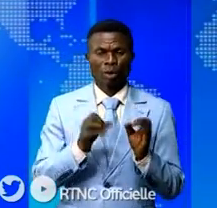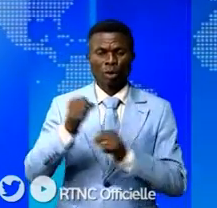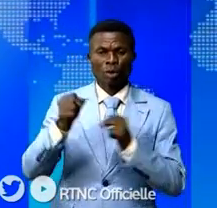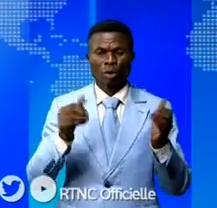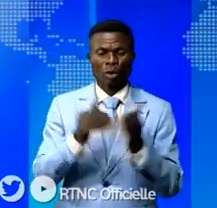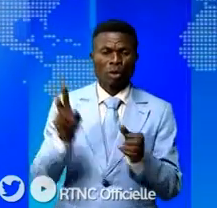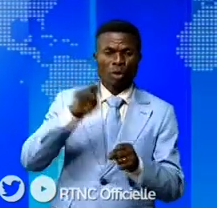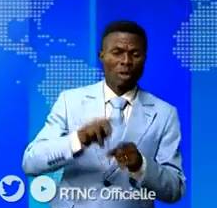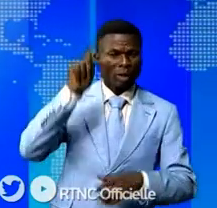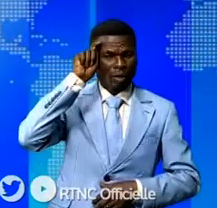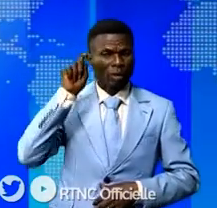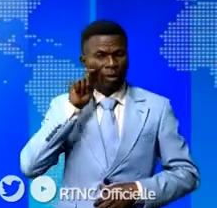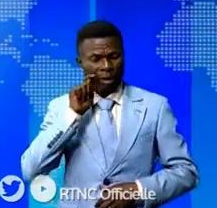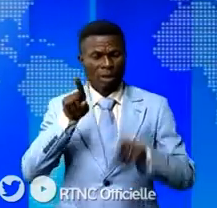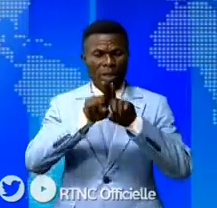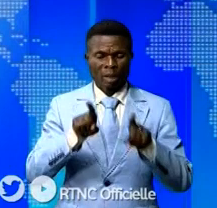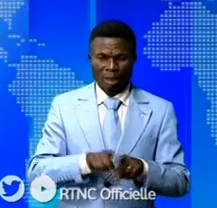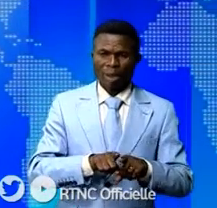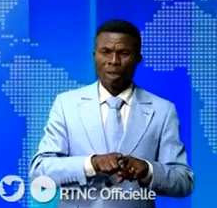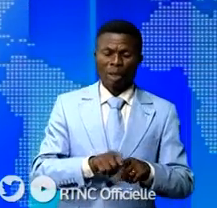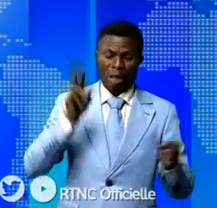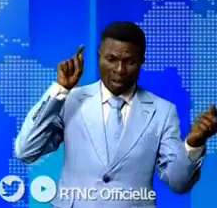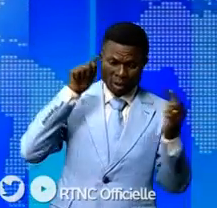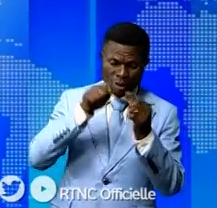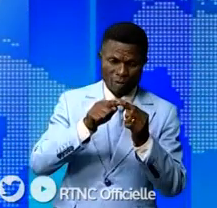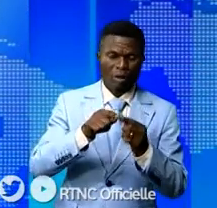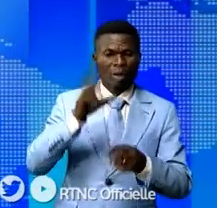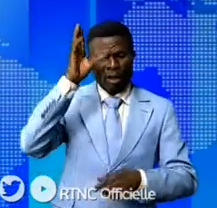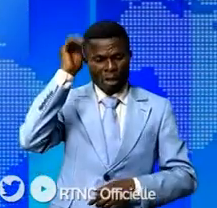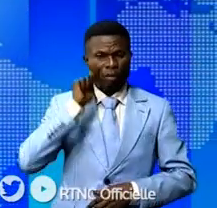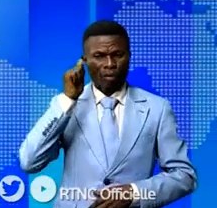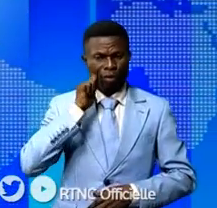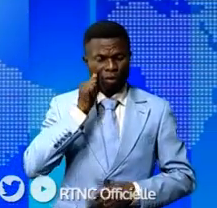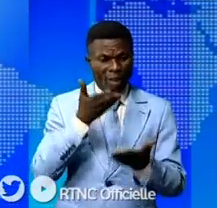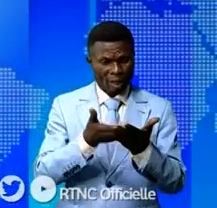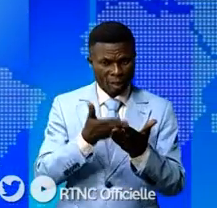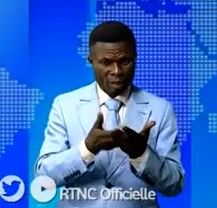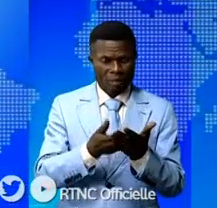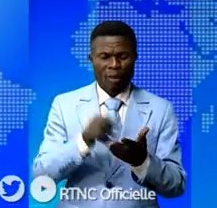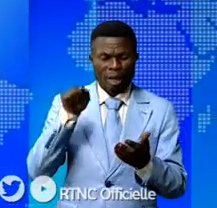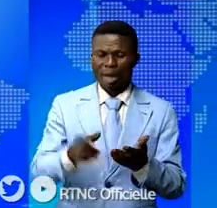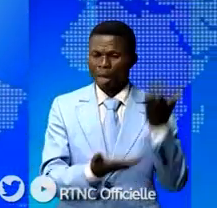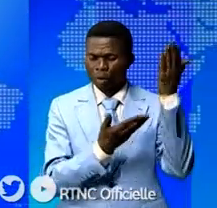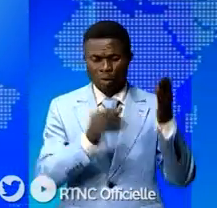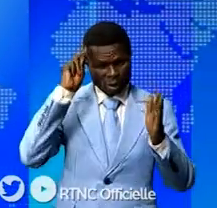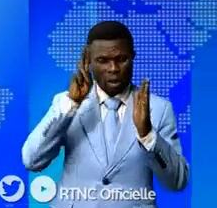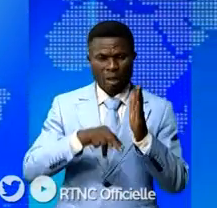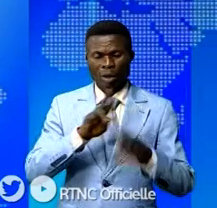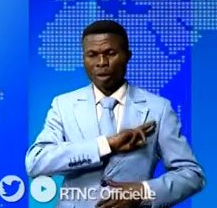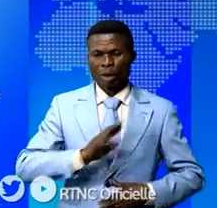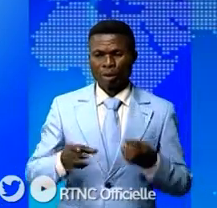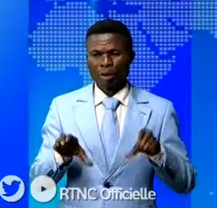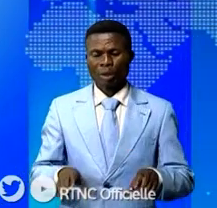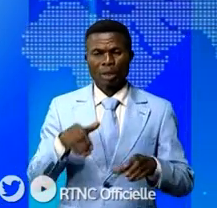contre les violences sexuelles et celle basée sur le genre, révisée, figure parmi les priorités du gouvernement de la République.